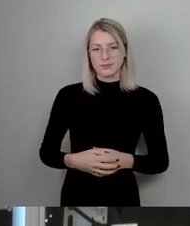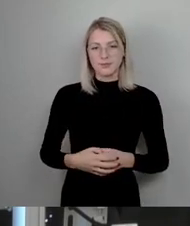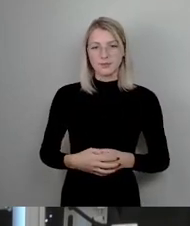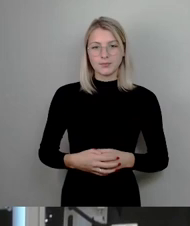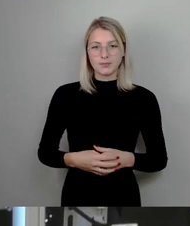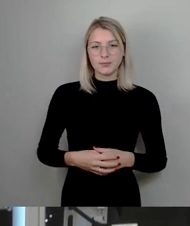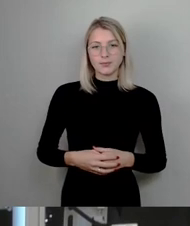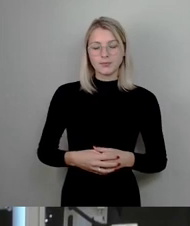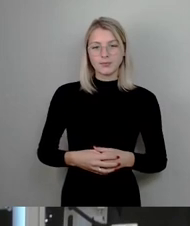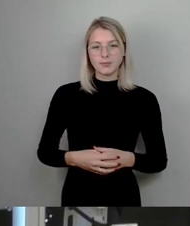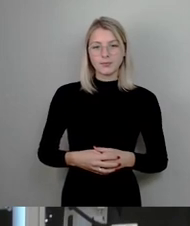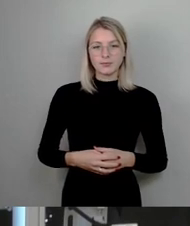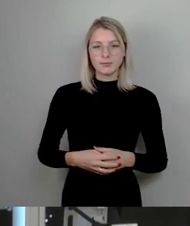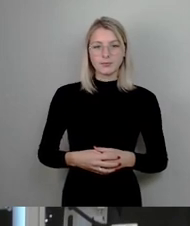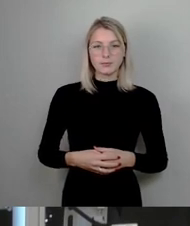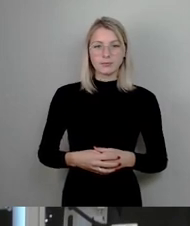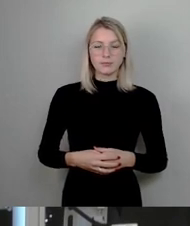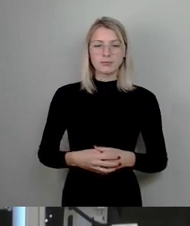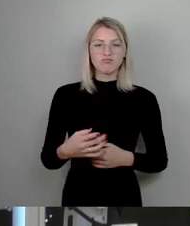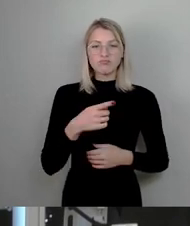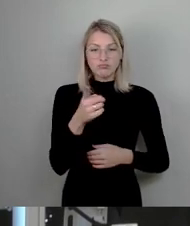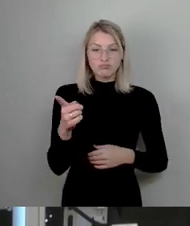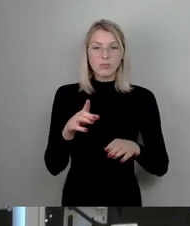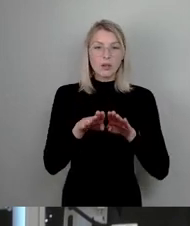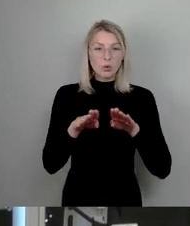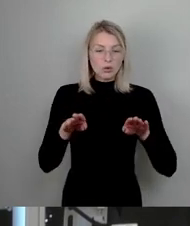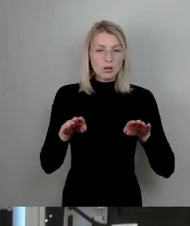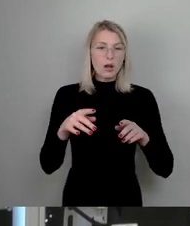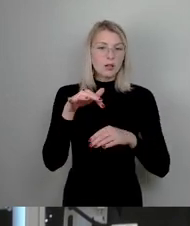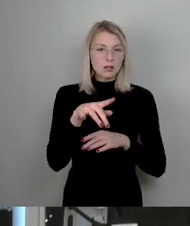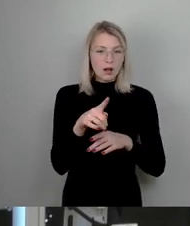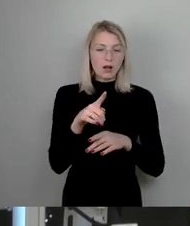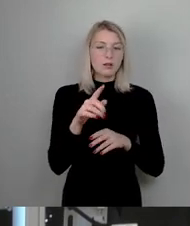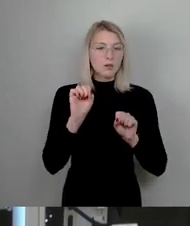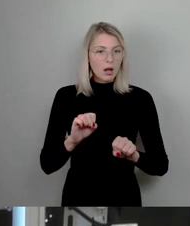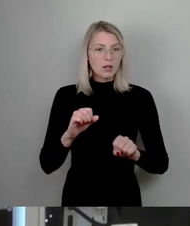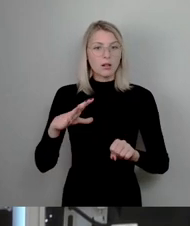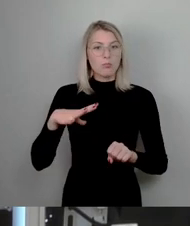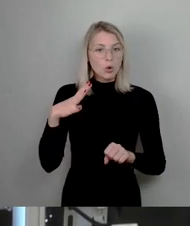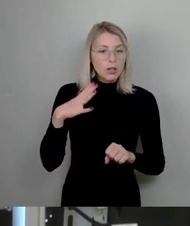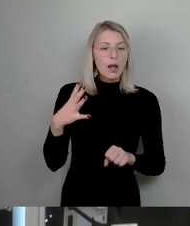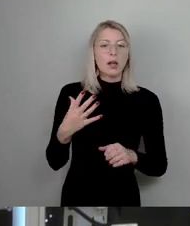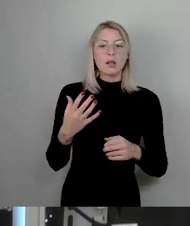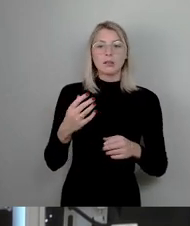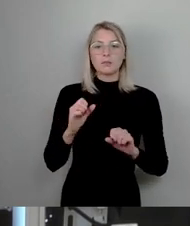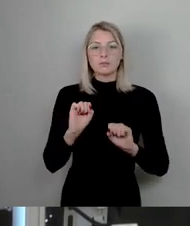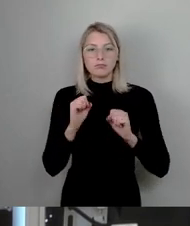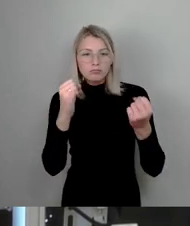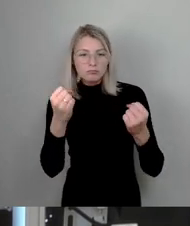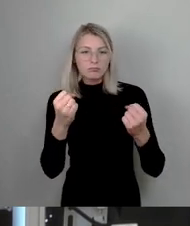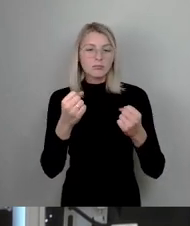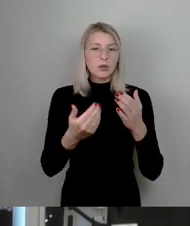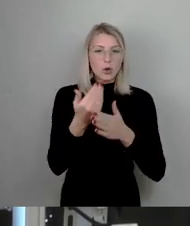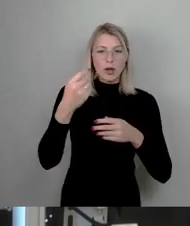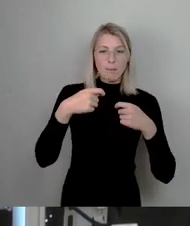Sie haben die Grundlage für einen absolut modernen und innovativen Neubau durch einen